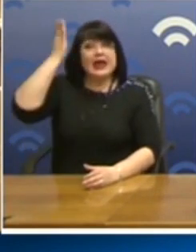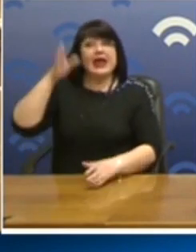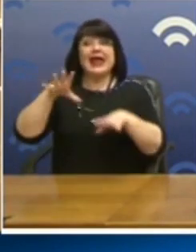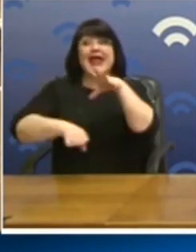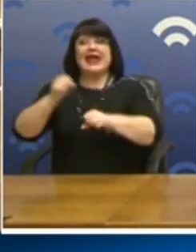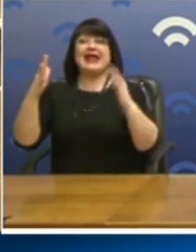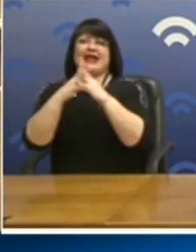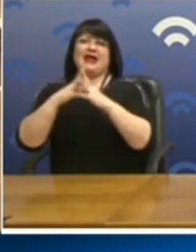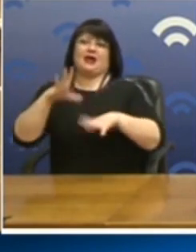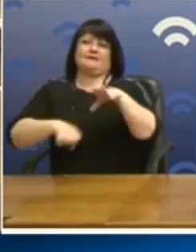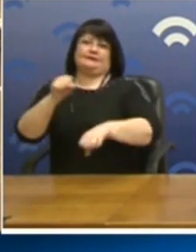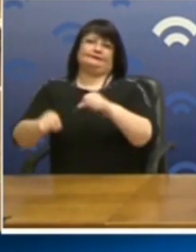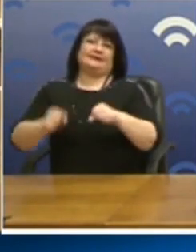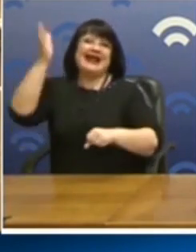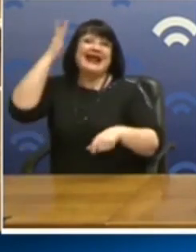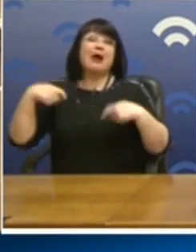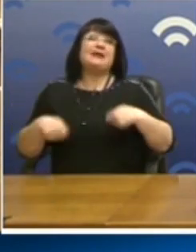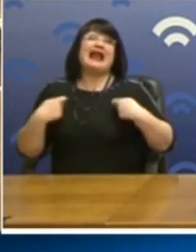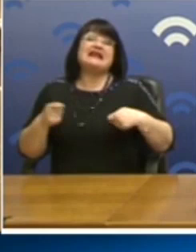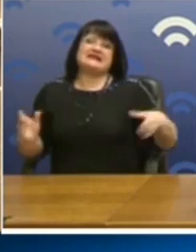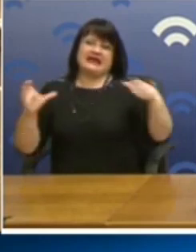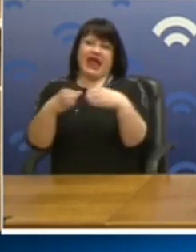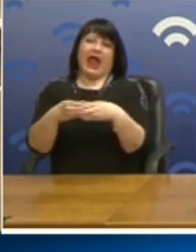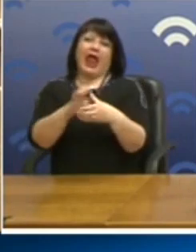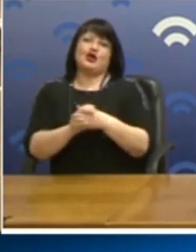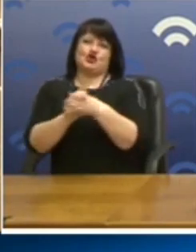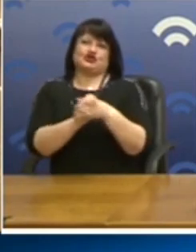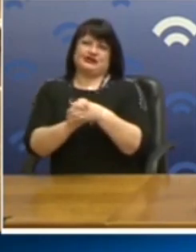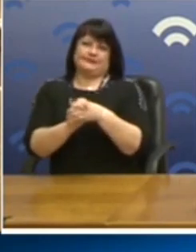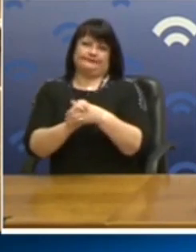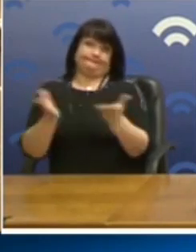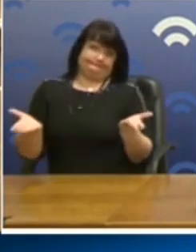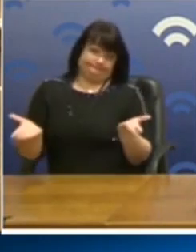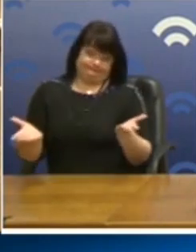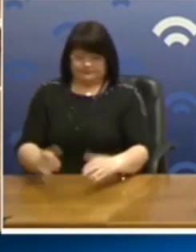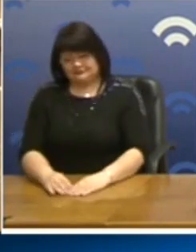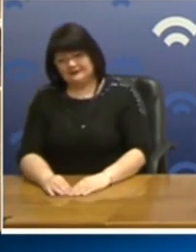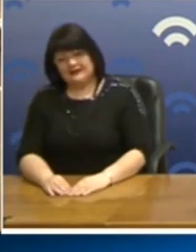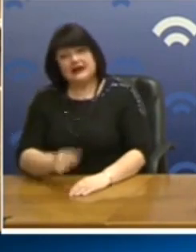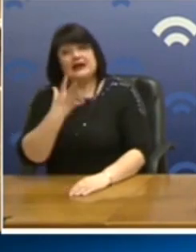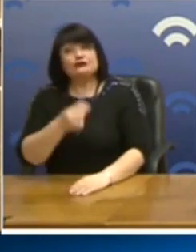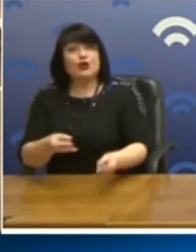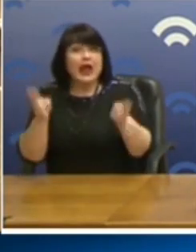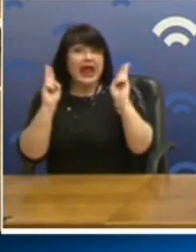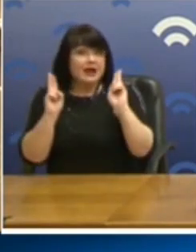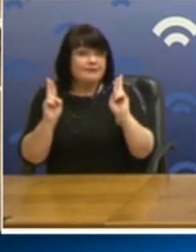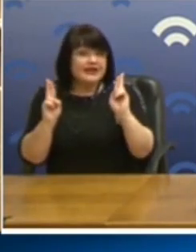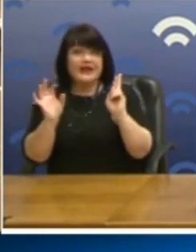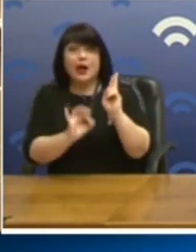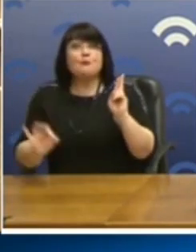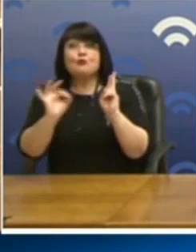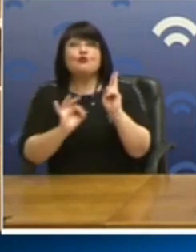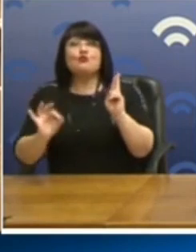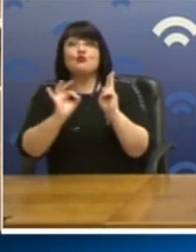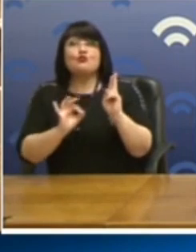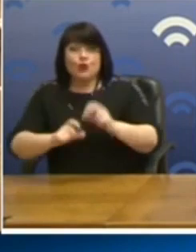καπιταλιστική ένωση κρατών και αυτό τα λέει από μόνο του όλα Γι' αυτό και η ελπίδα βρίσκεται μόνο στην